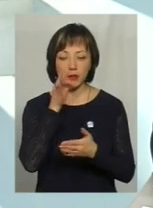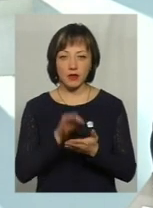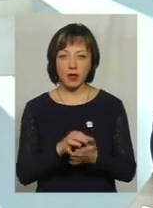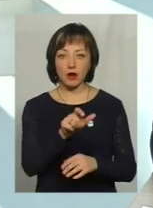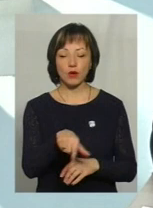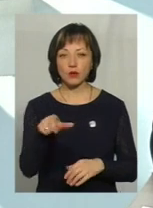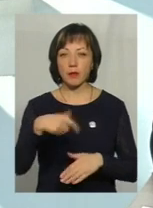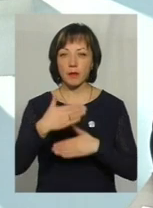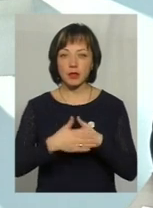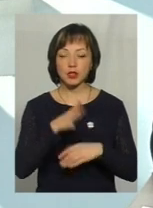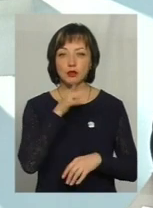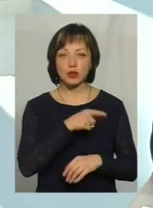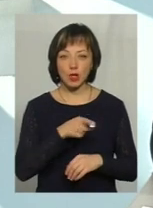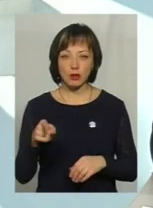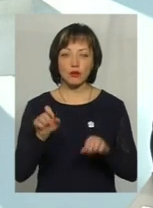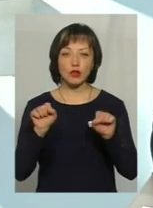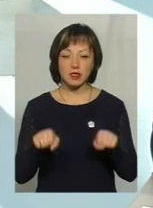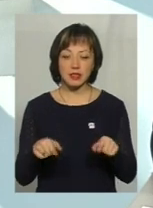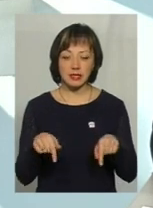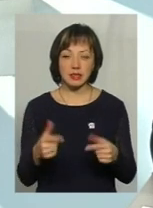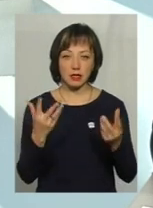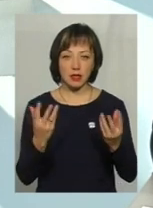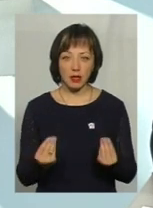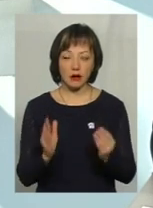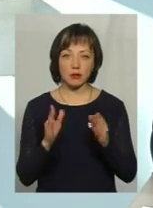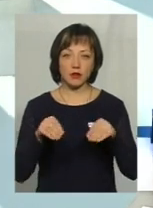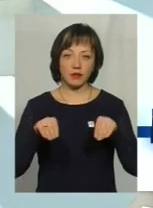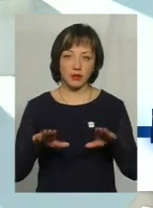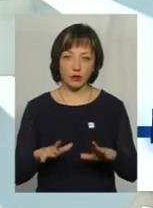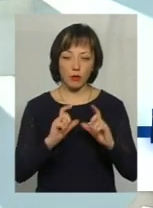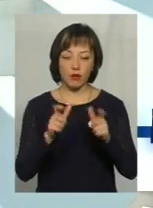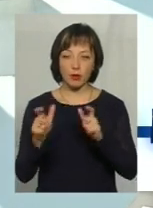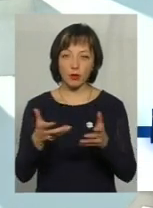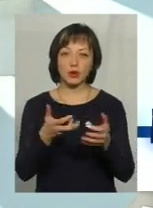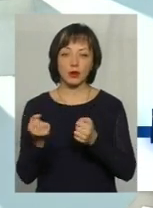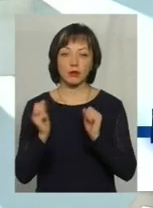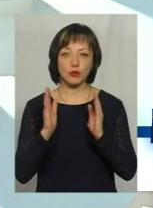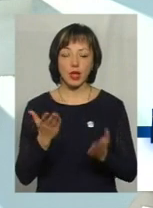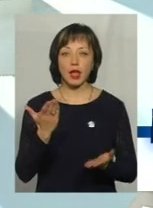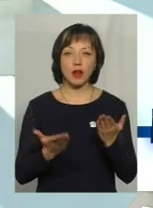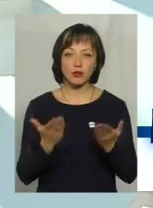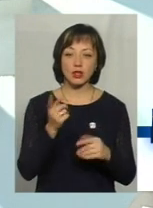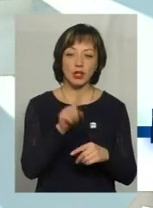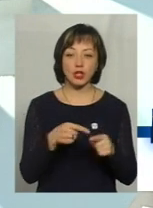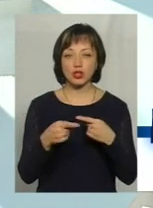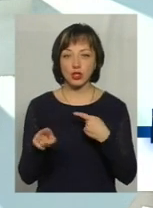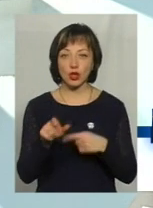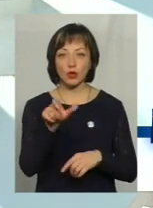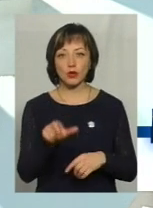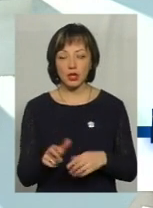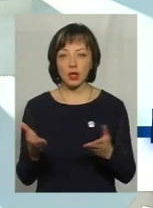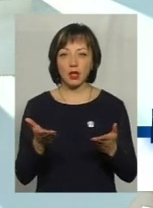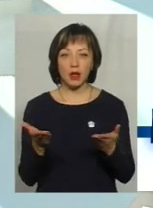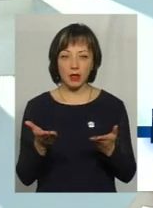найближчим часом, можливо, вже і на цих днях ці повідомлення будуть отримані. Якщо десь та чи інша людина,